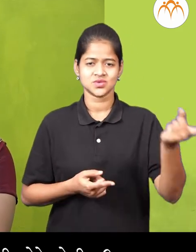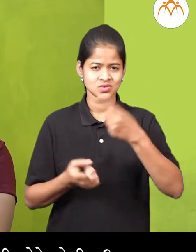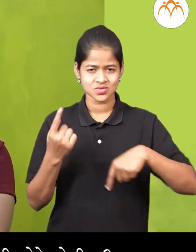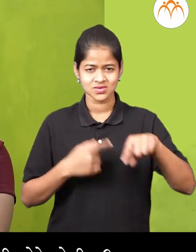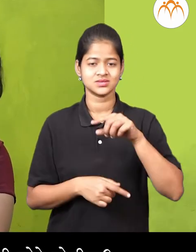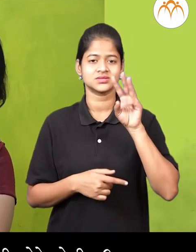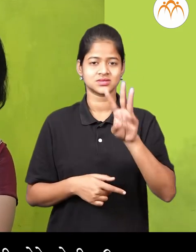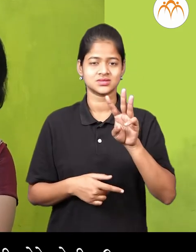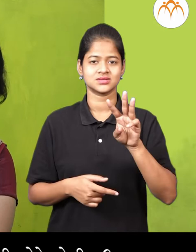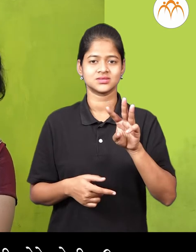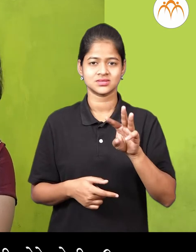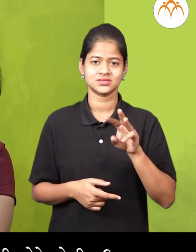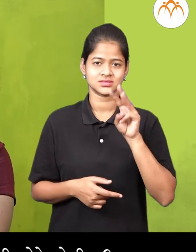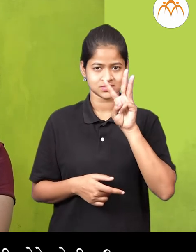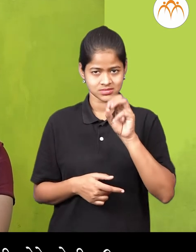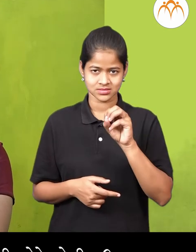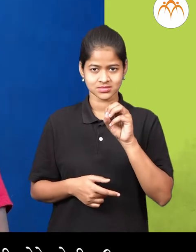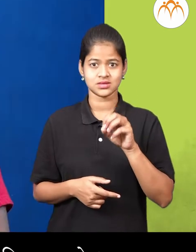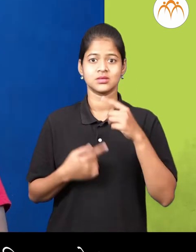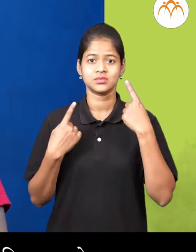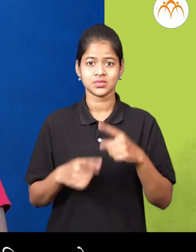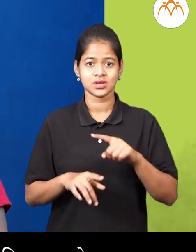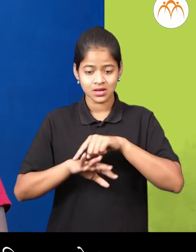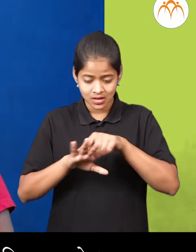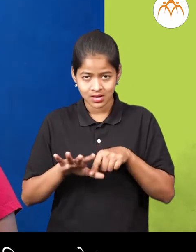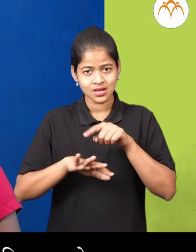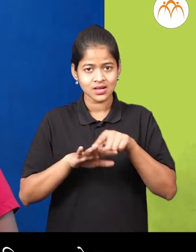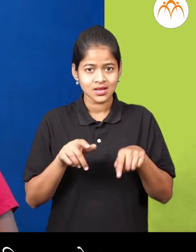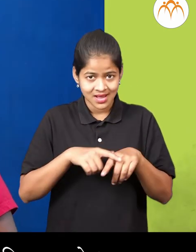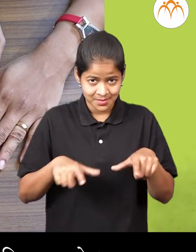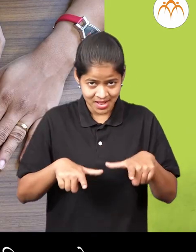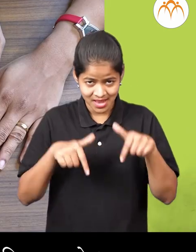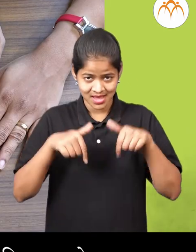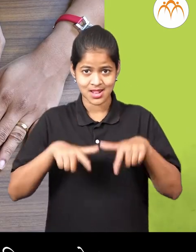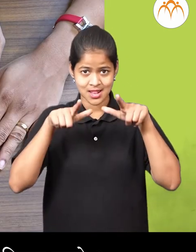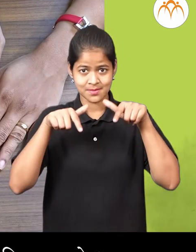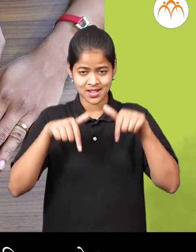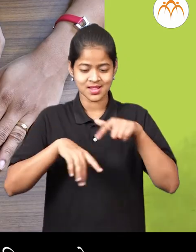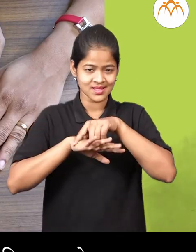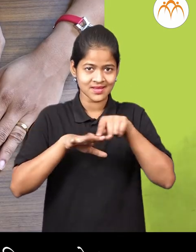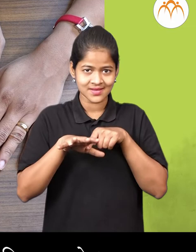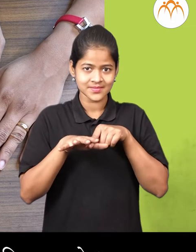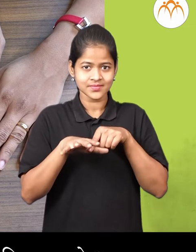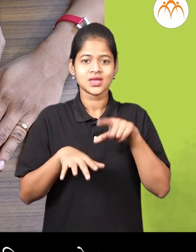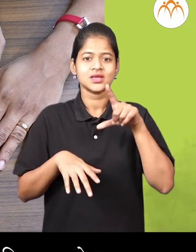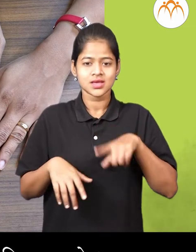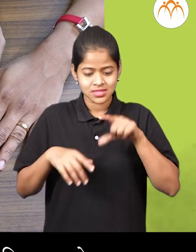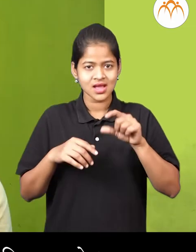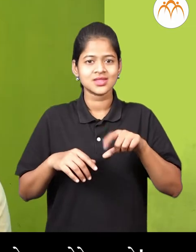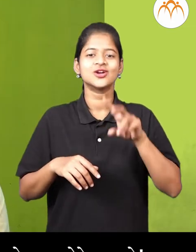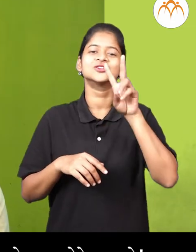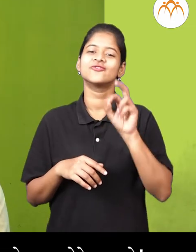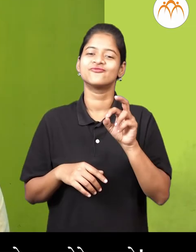हाथाची आणि पायाची मिलून किती बोटे होतील प्रत्ते काची 10 हाथाची 10 पायाची मिलून जले 20